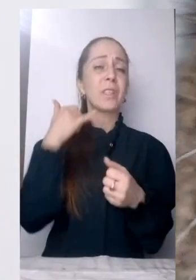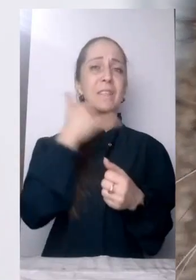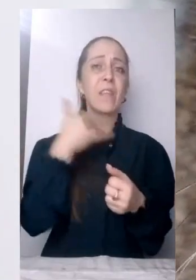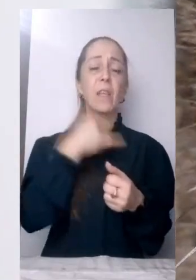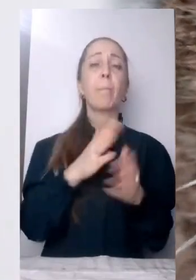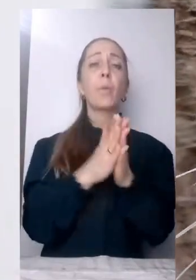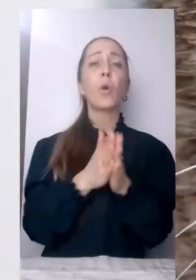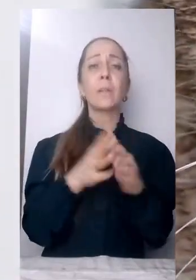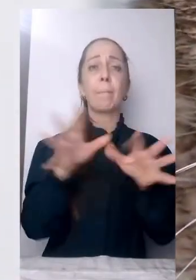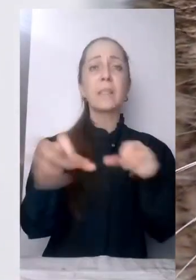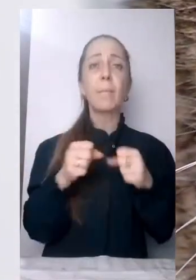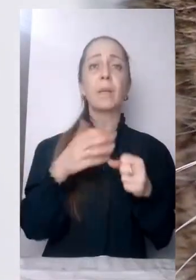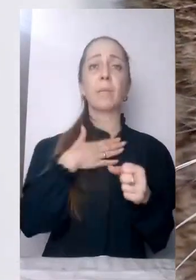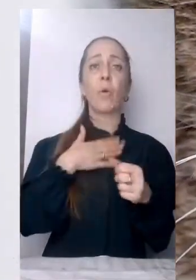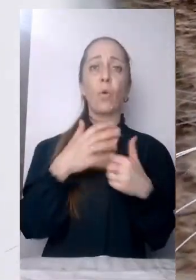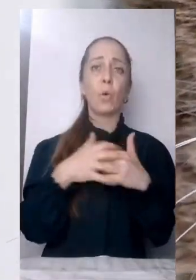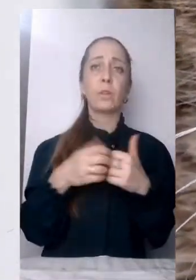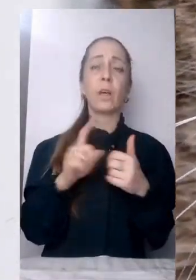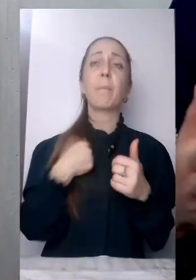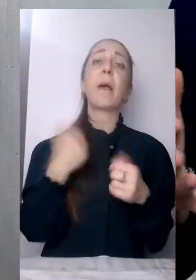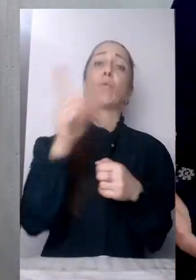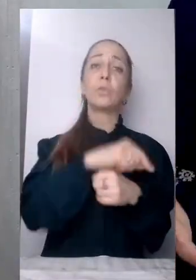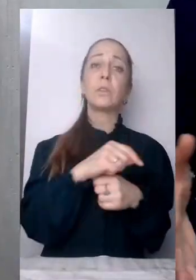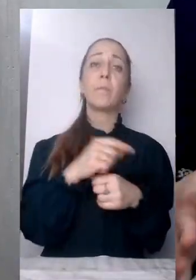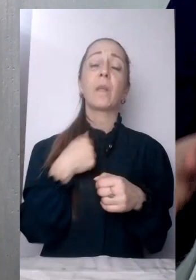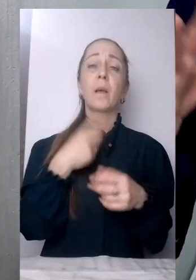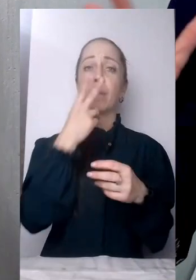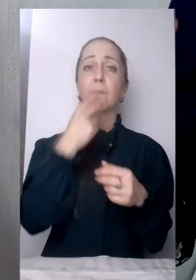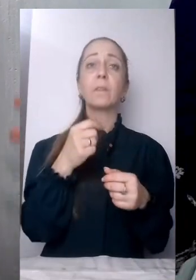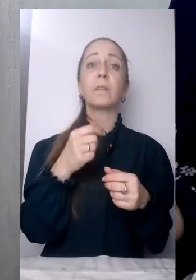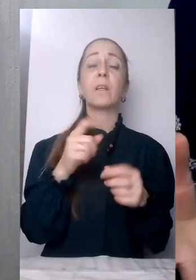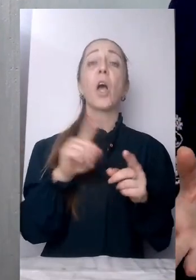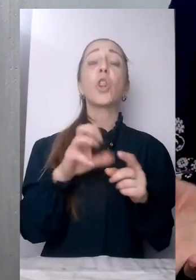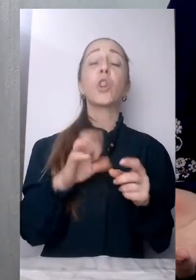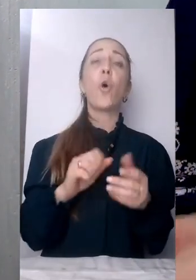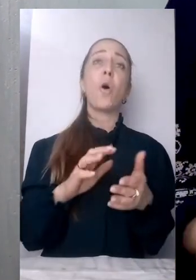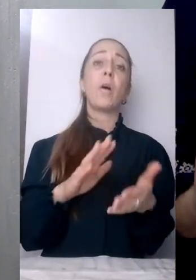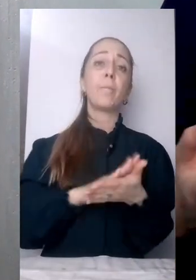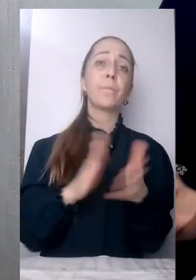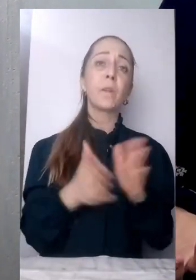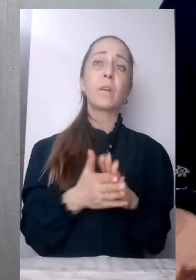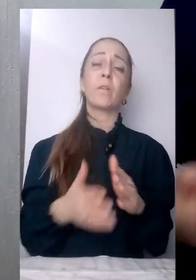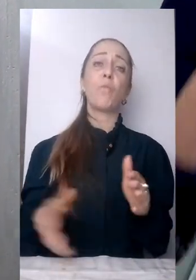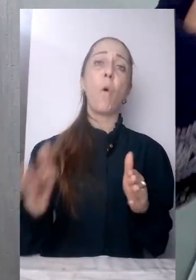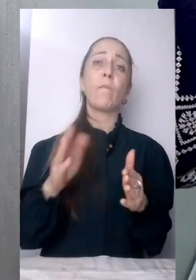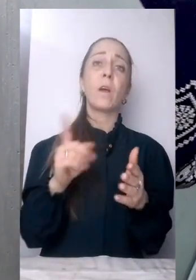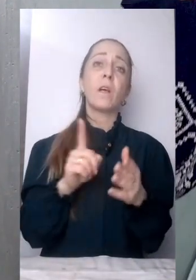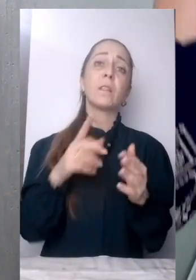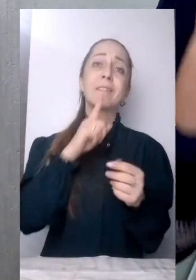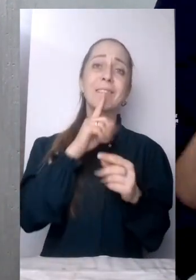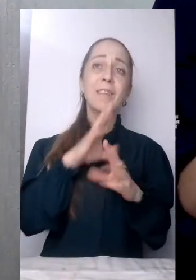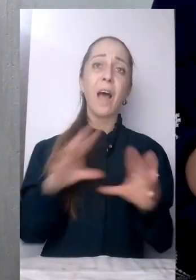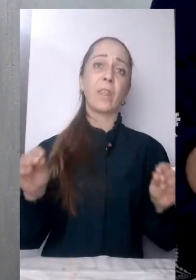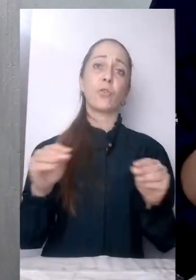тварину. Ми розуміємо, що домашня тварина вже звикла до певних умов, до певних затишку дому, і вона